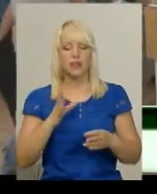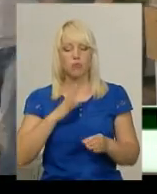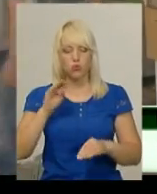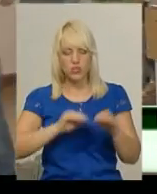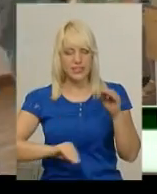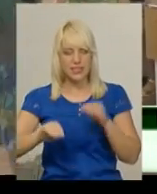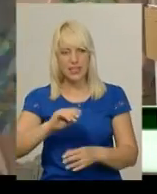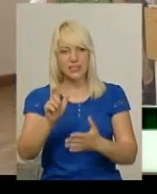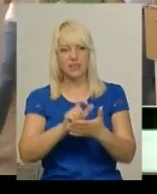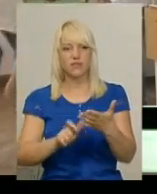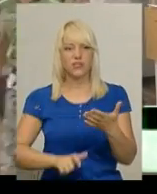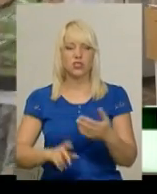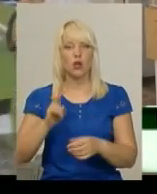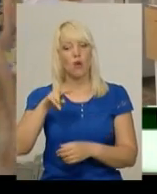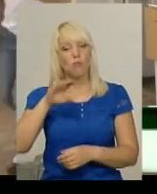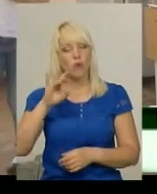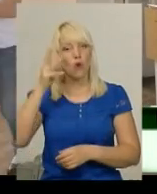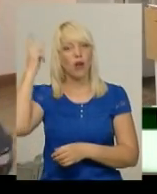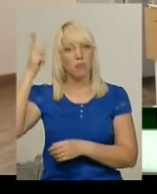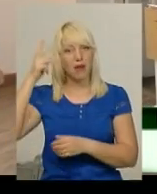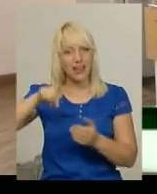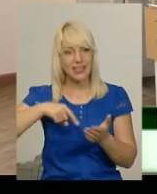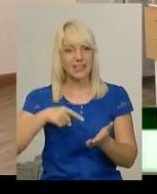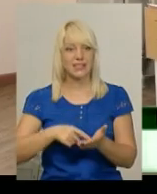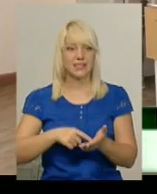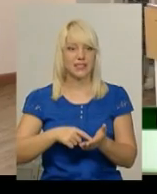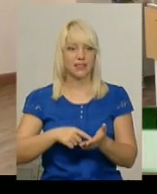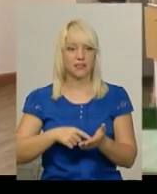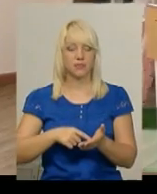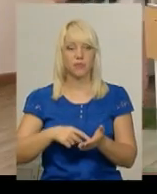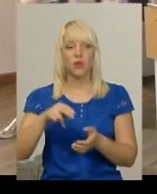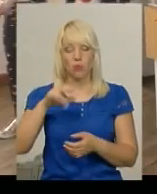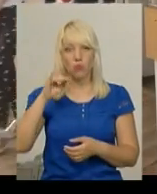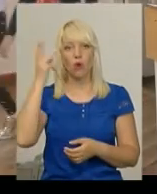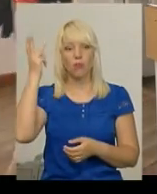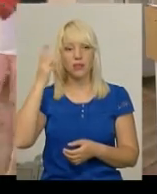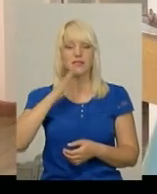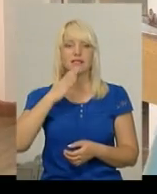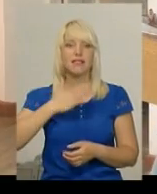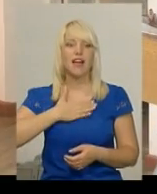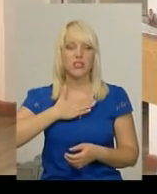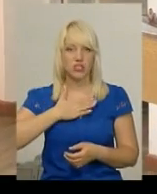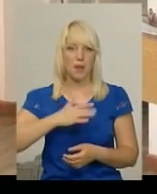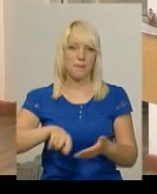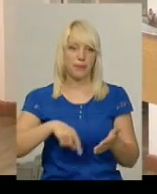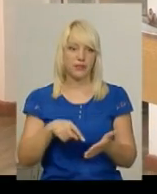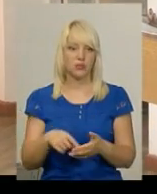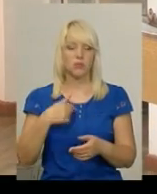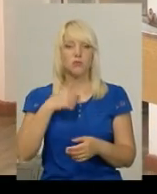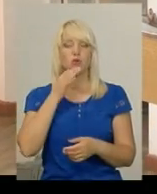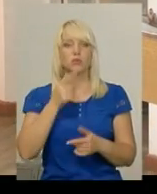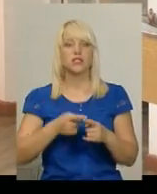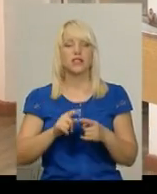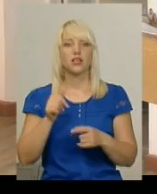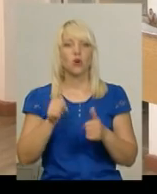Хмельницький, про наше місто. Мені подобаються ці